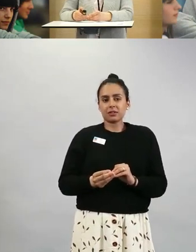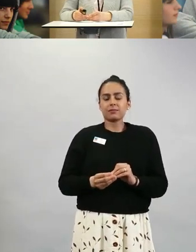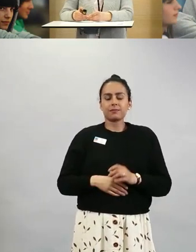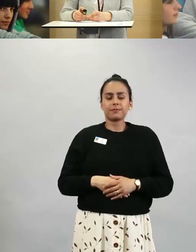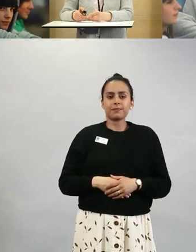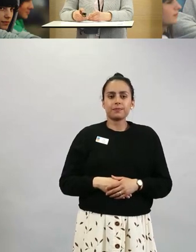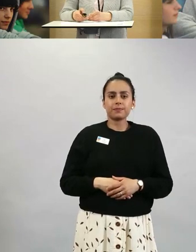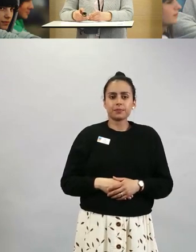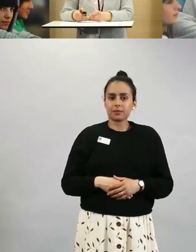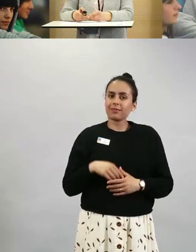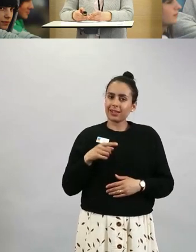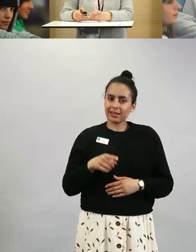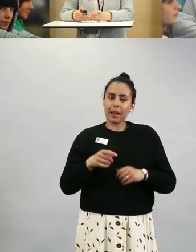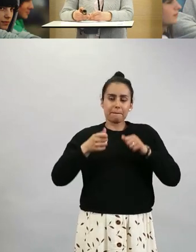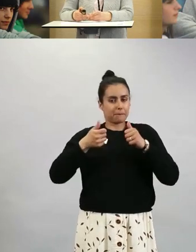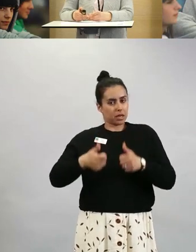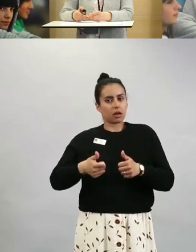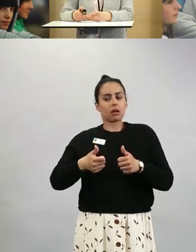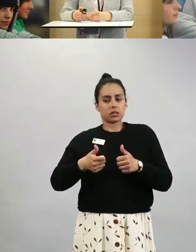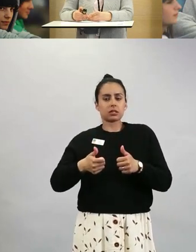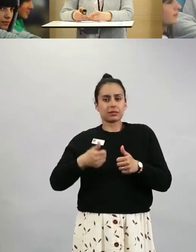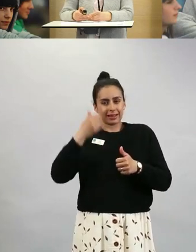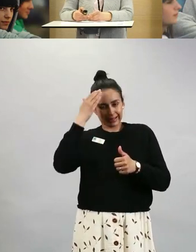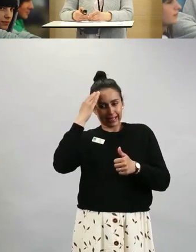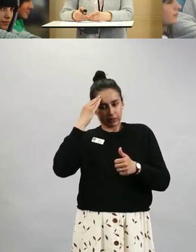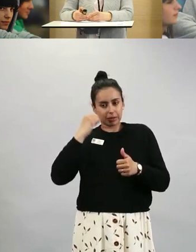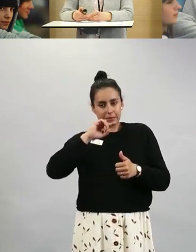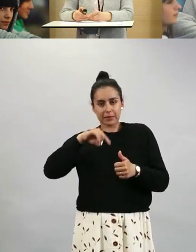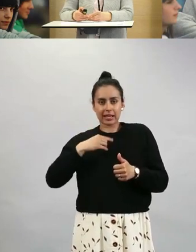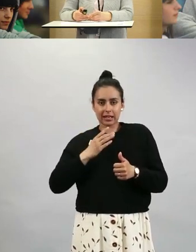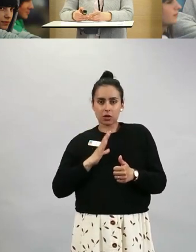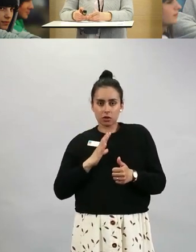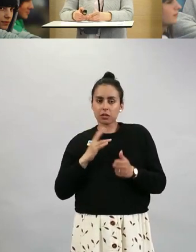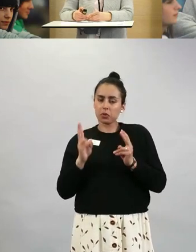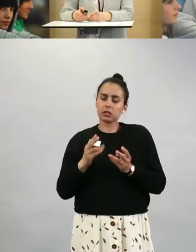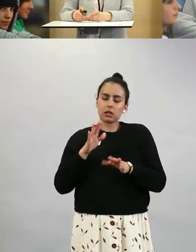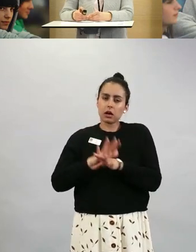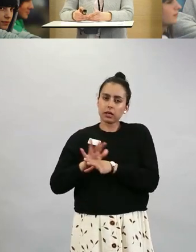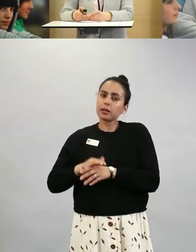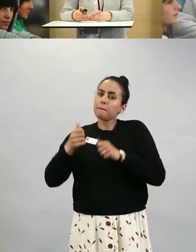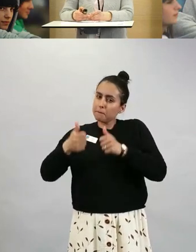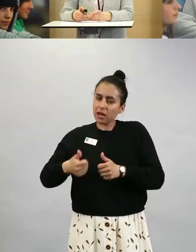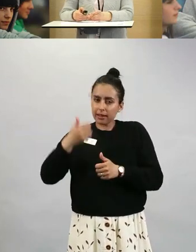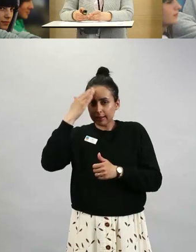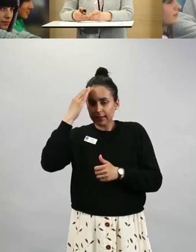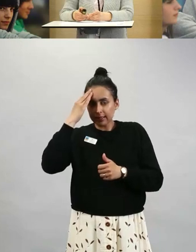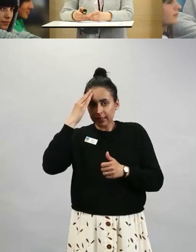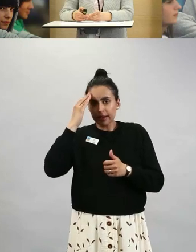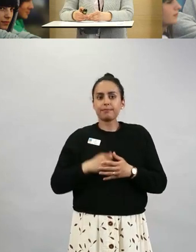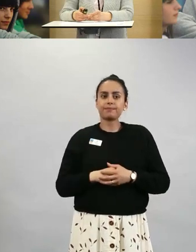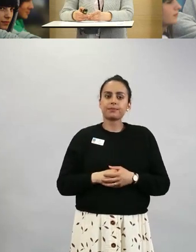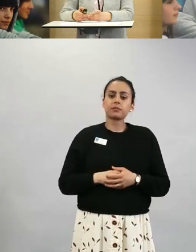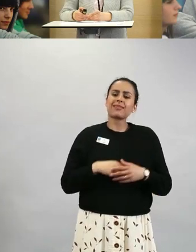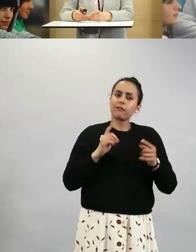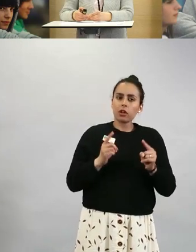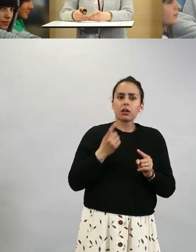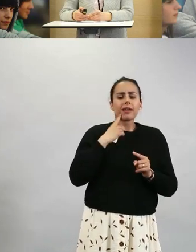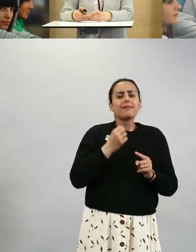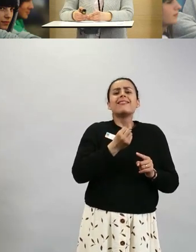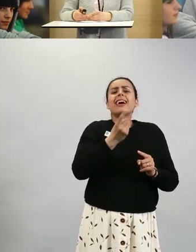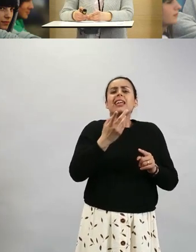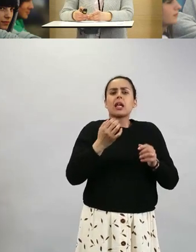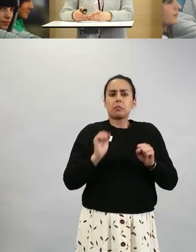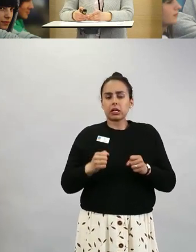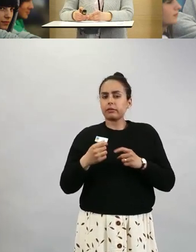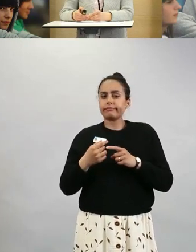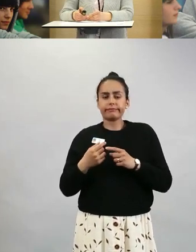rokottaa, mistä me tiedämme parhaiten myös ne haitat. Toki joskus joudutaan poikkeamaan tästä antamaan